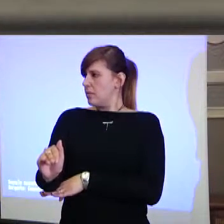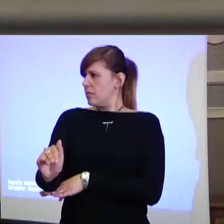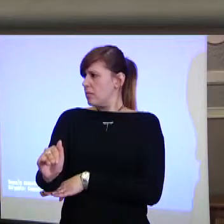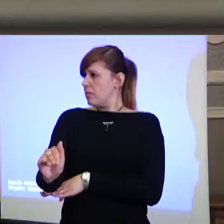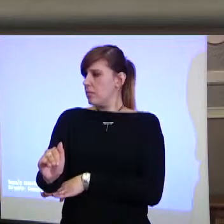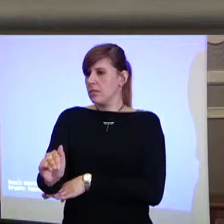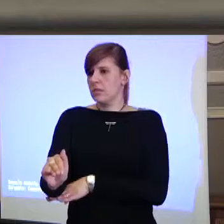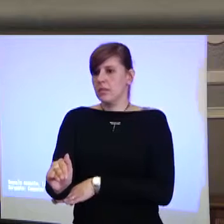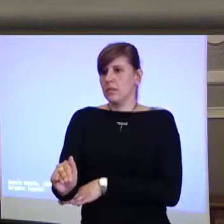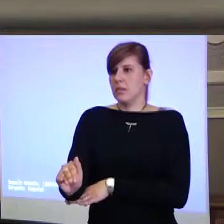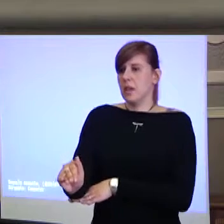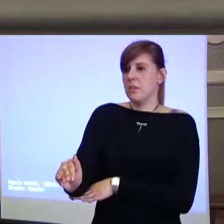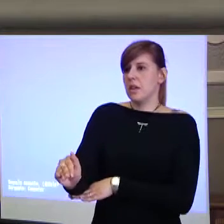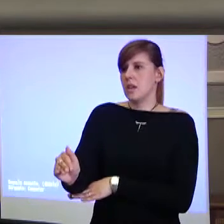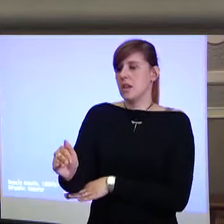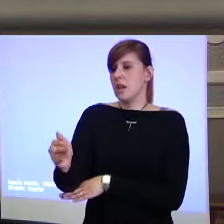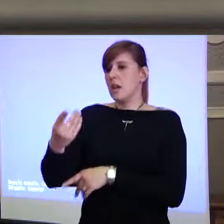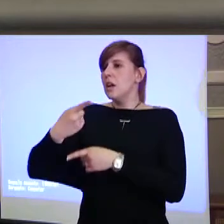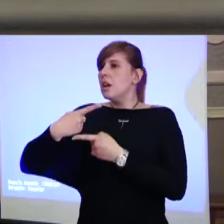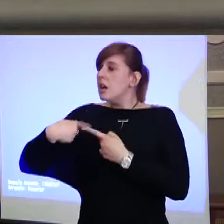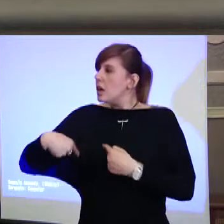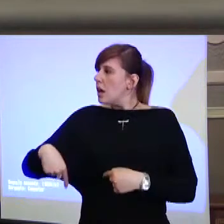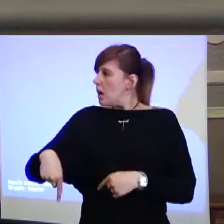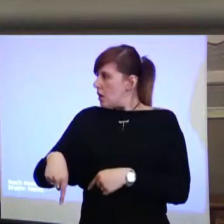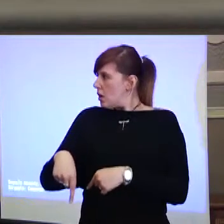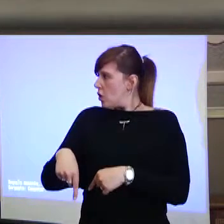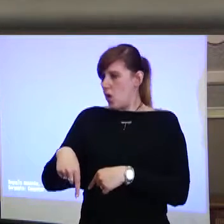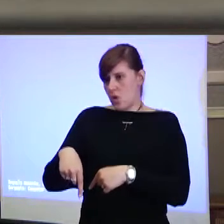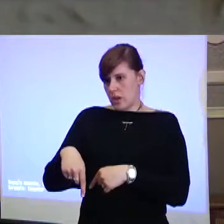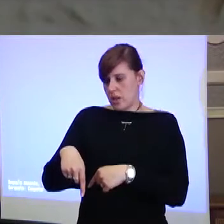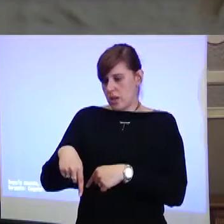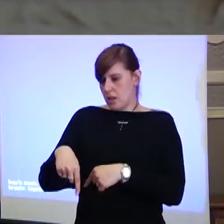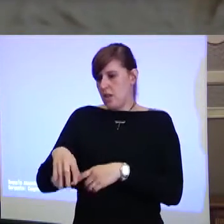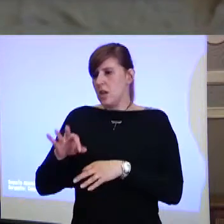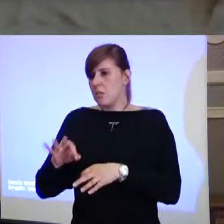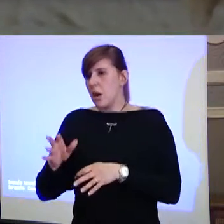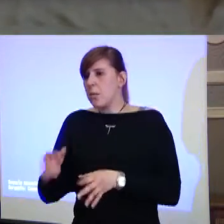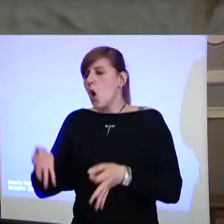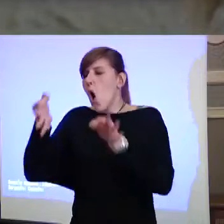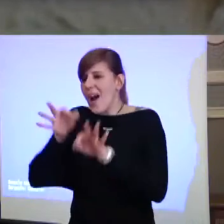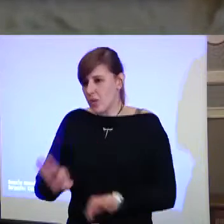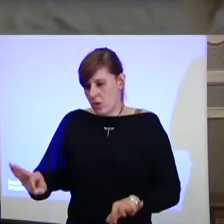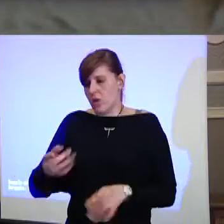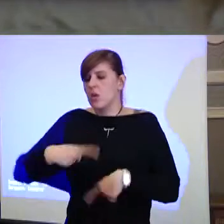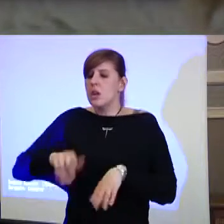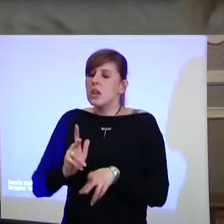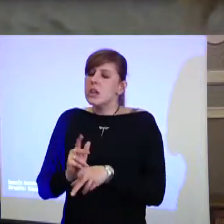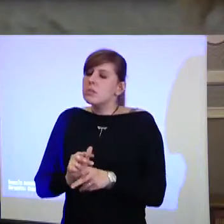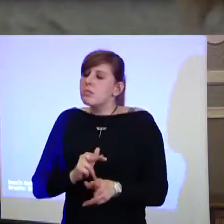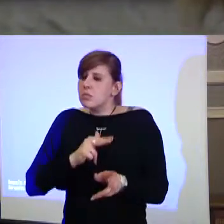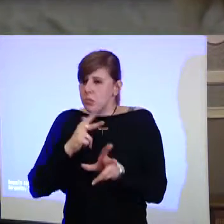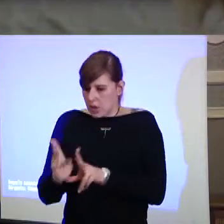portiamo le istanze degli utenti che hanno problematiche e